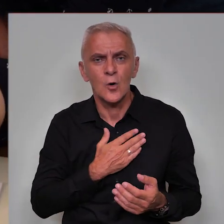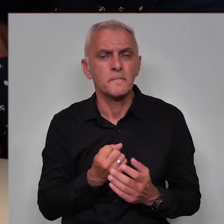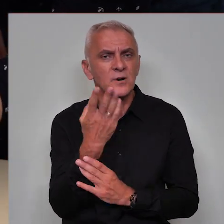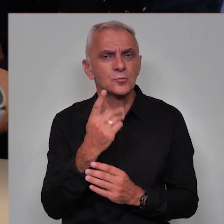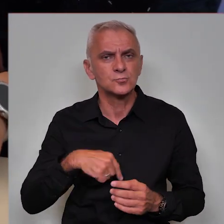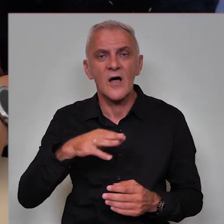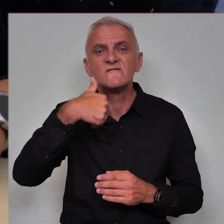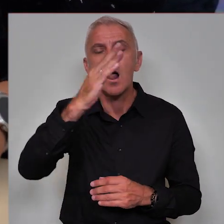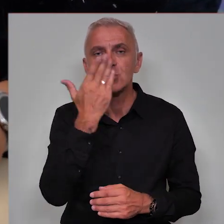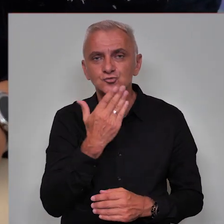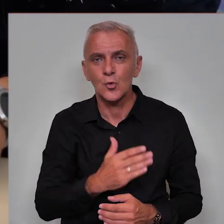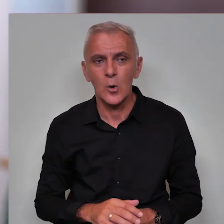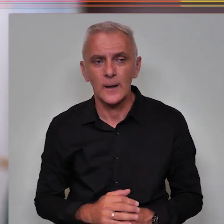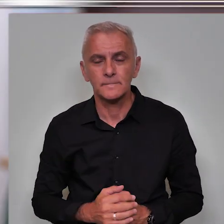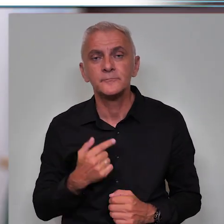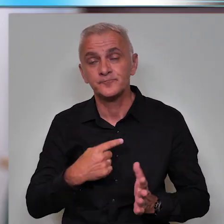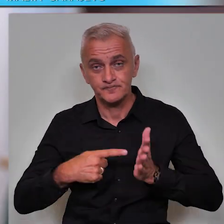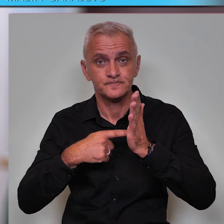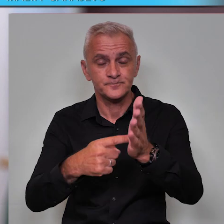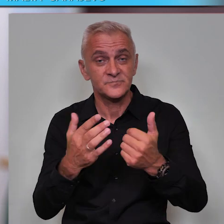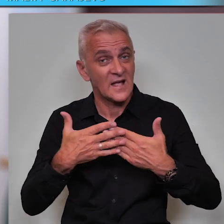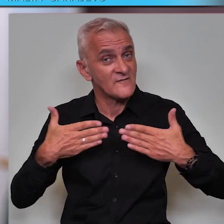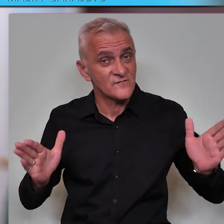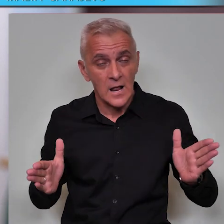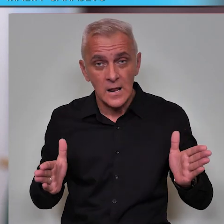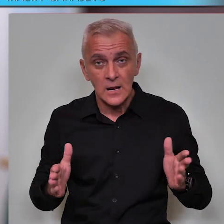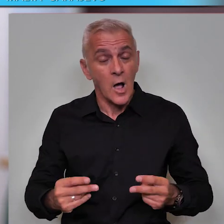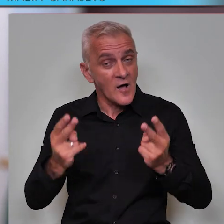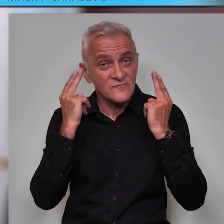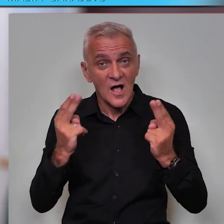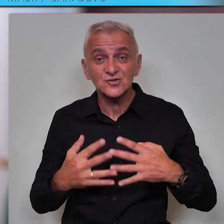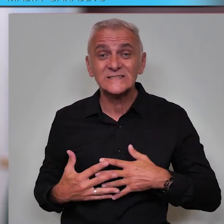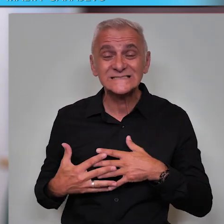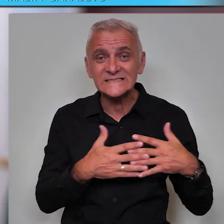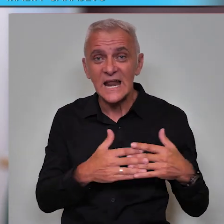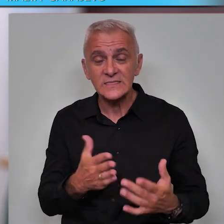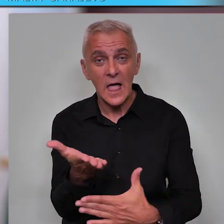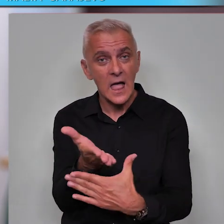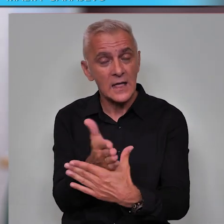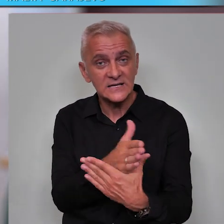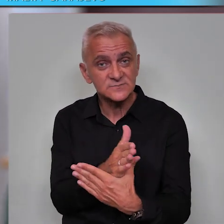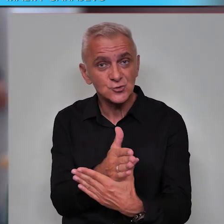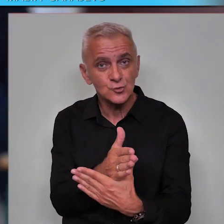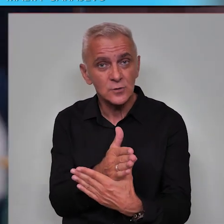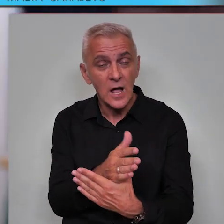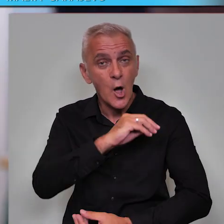okruženju, odnosno bančkole. Istakle bih da je velika bitnost saradnje između